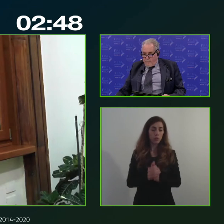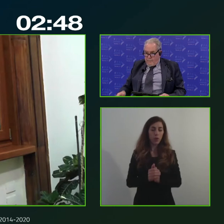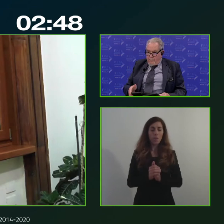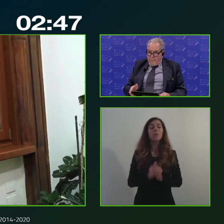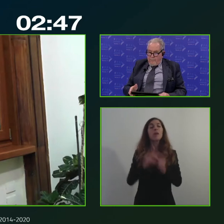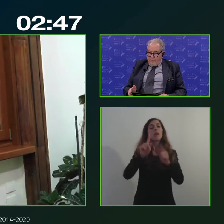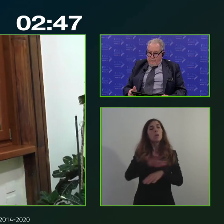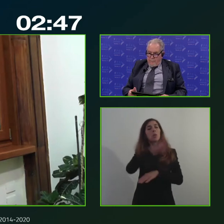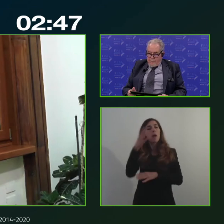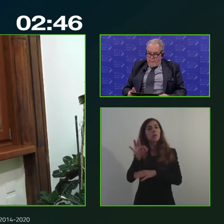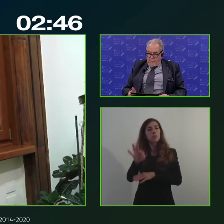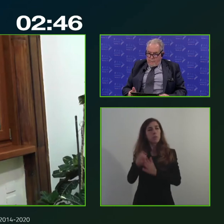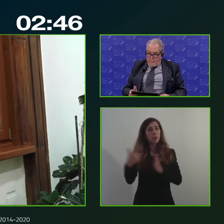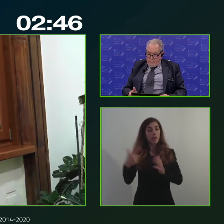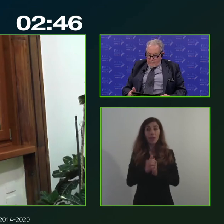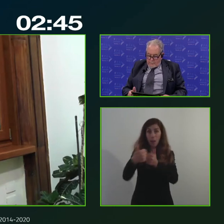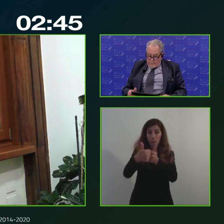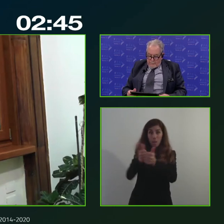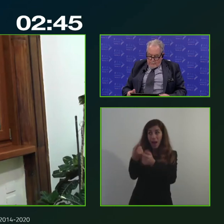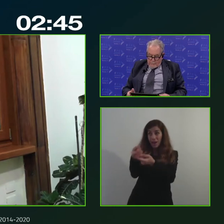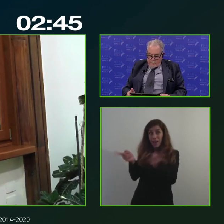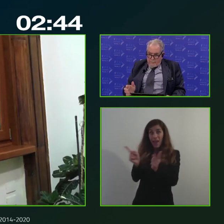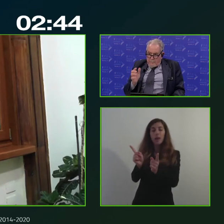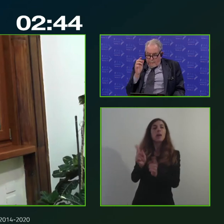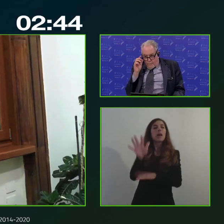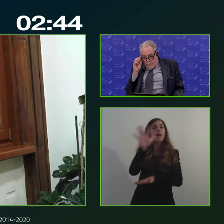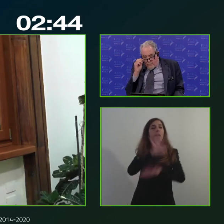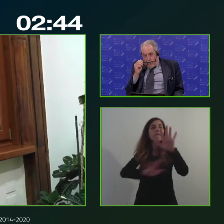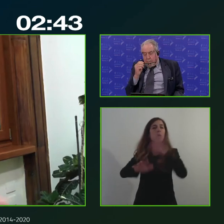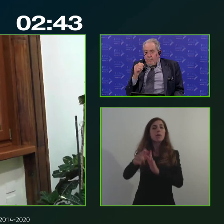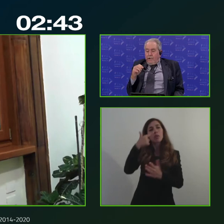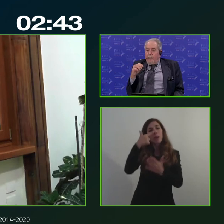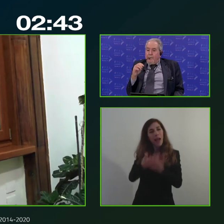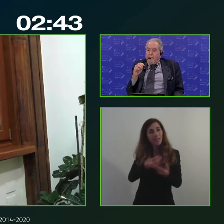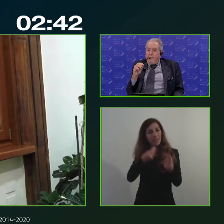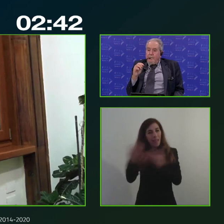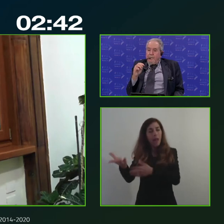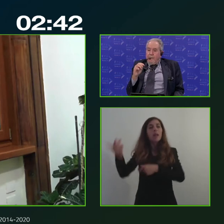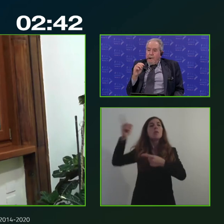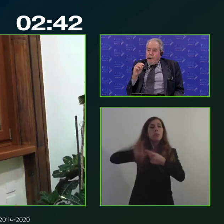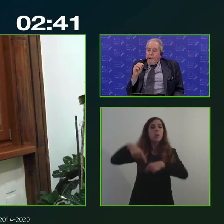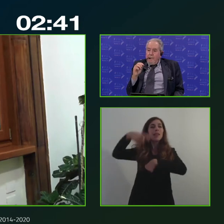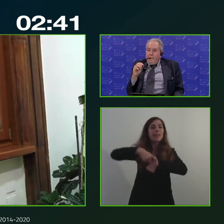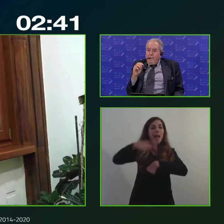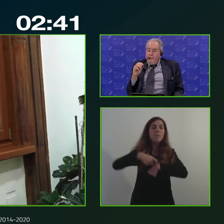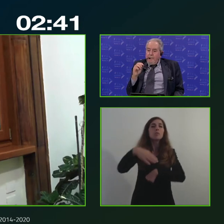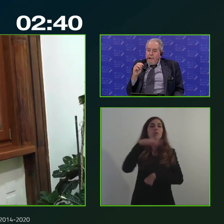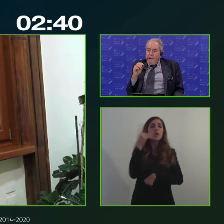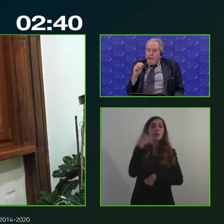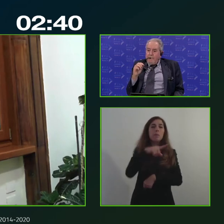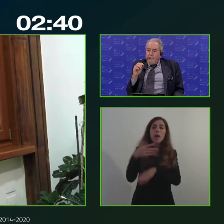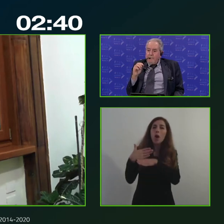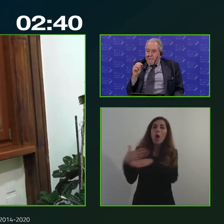informazioni adeguate e i tempi anche sufficienti per garantire un processo di condivisione assicurare la